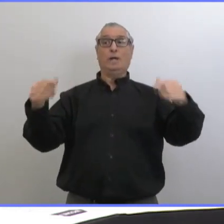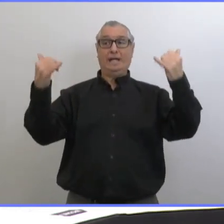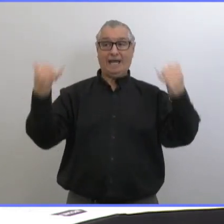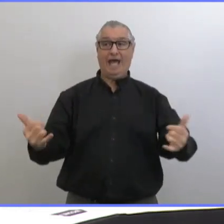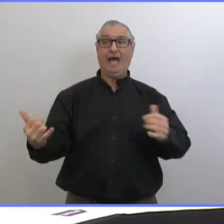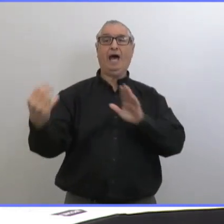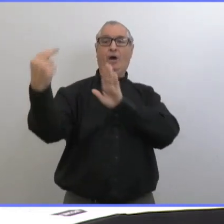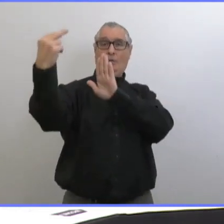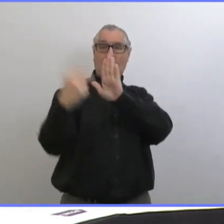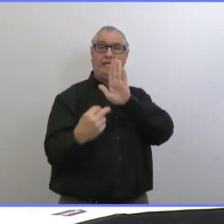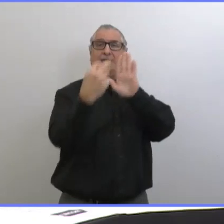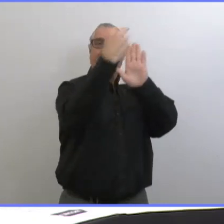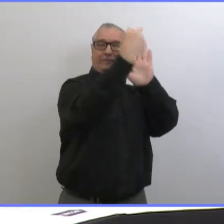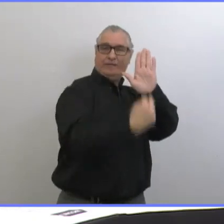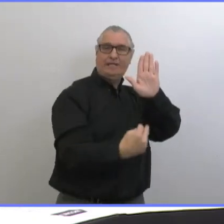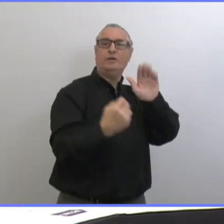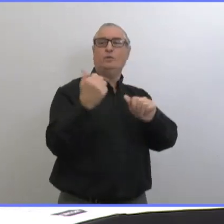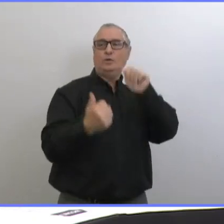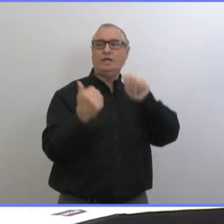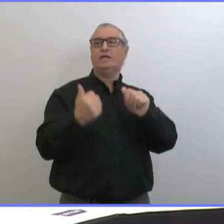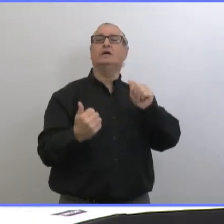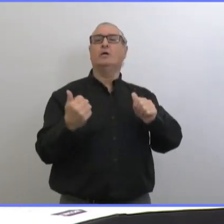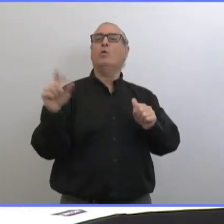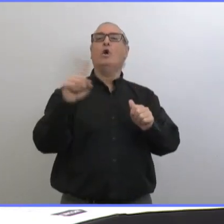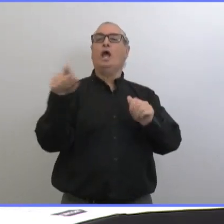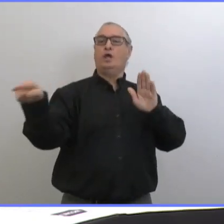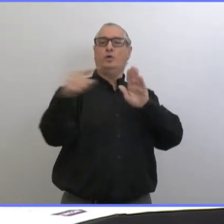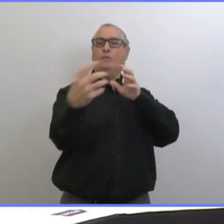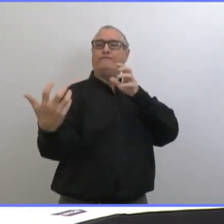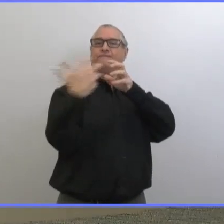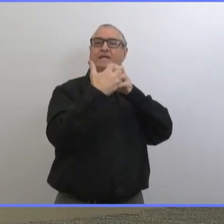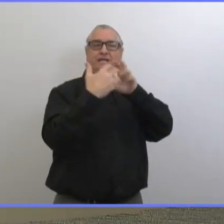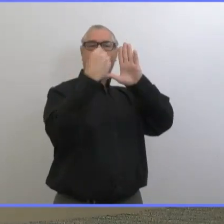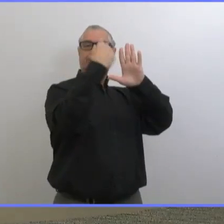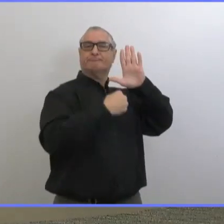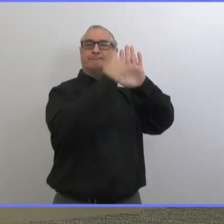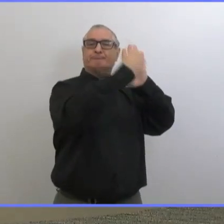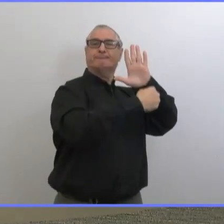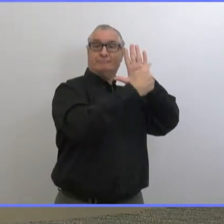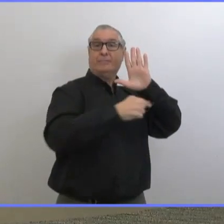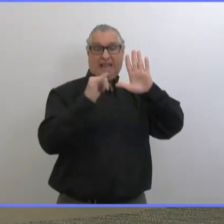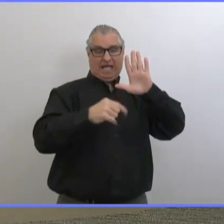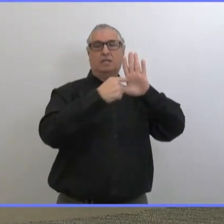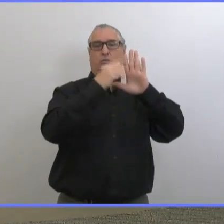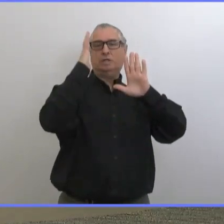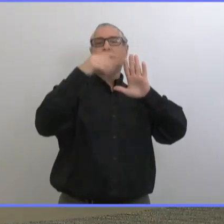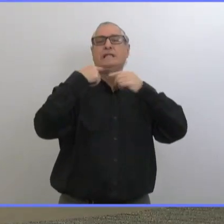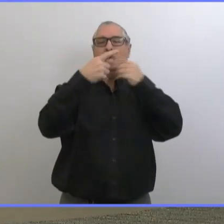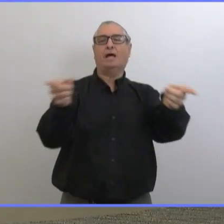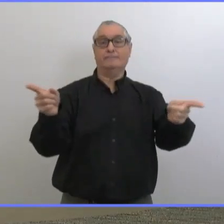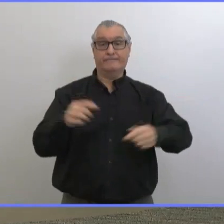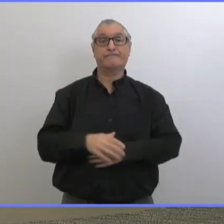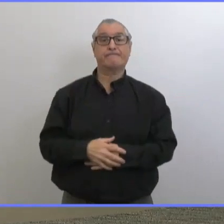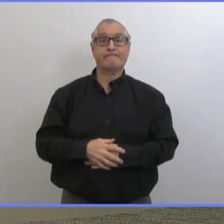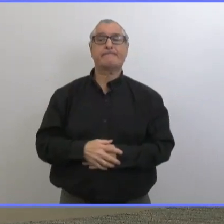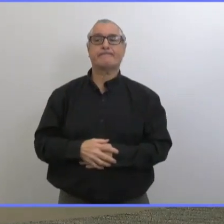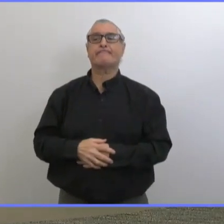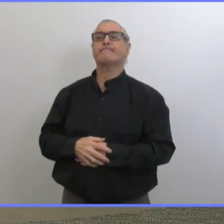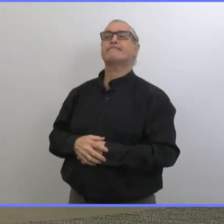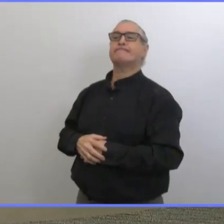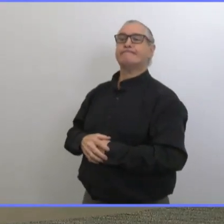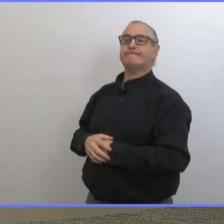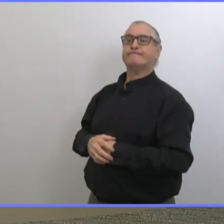voir là où elles sont sur la liste. Et dès que le vaccin sera arrivé au Manitoba, il sera distribué.